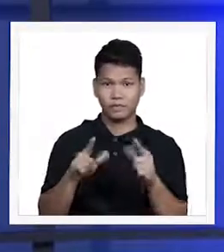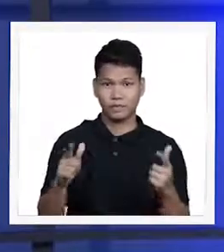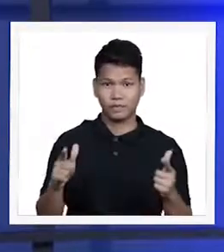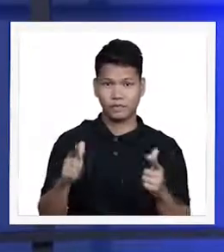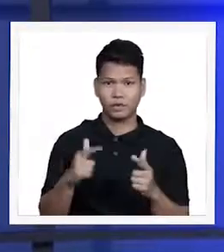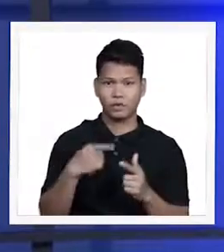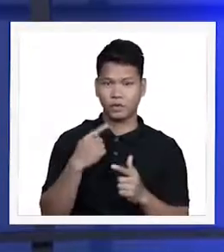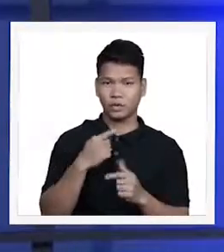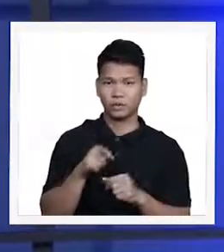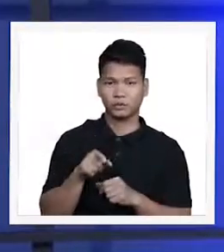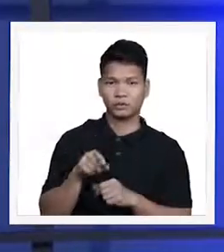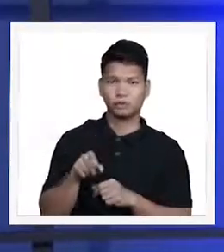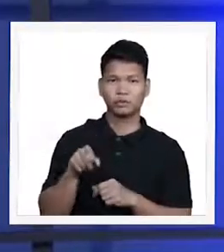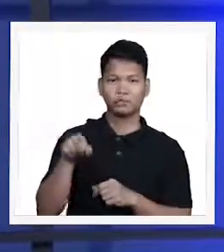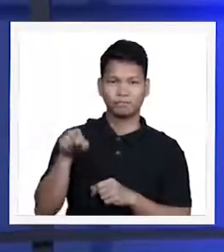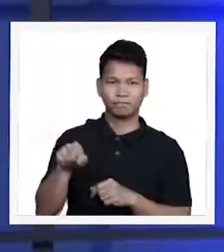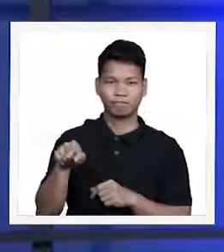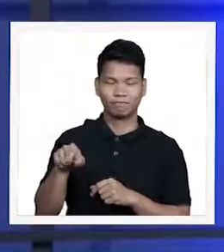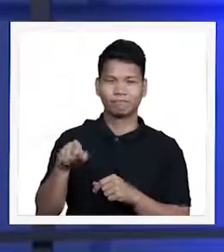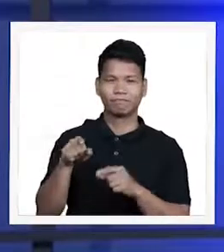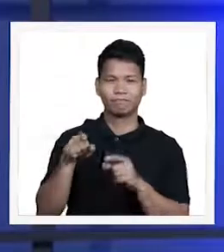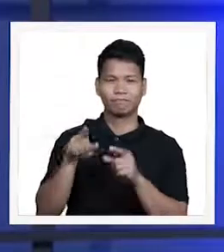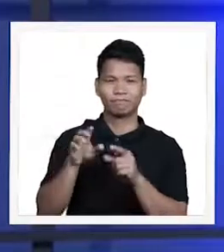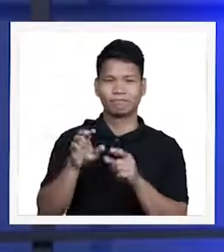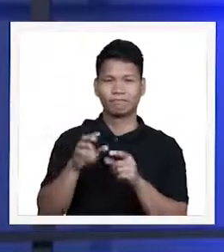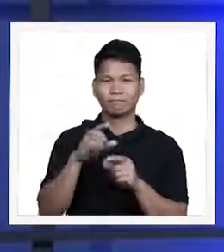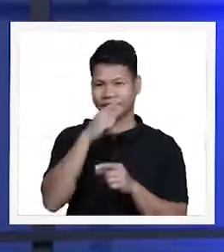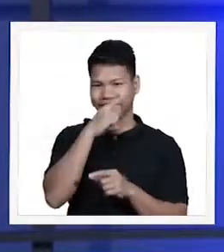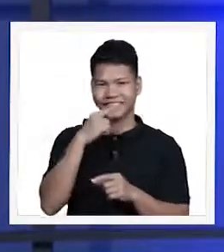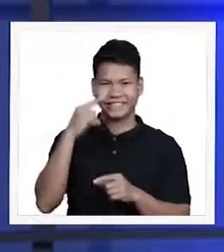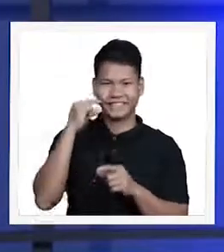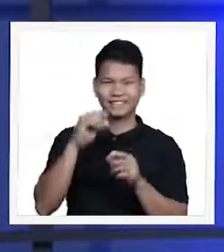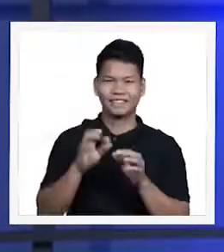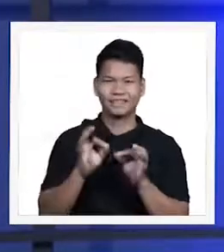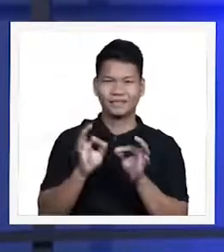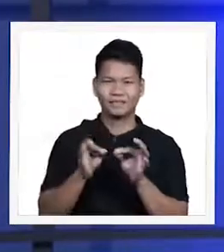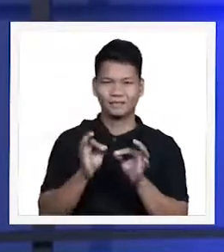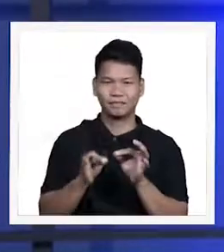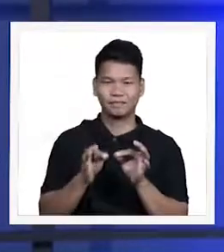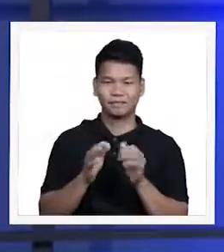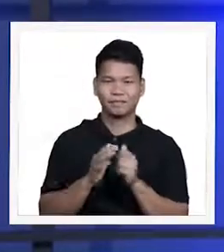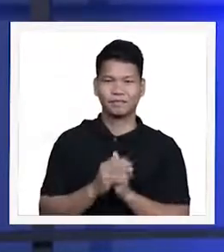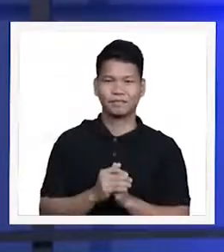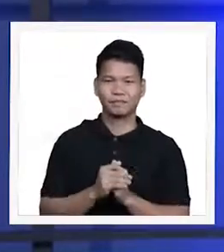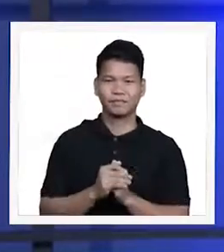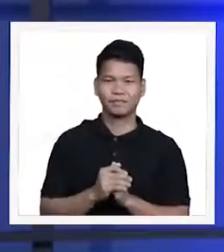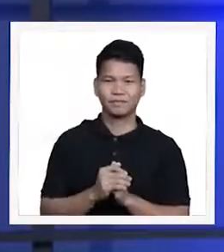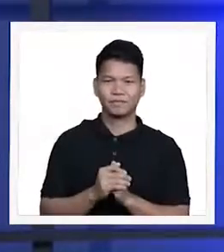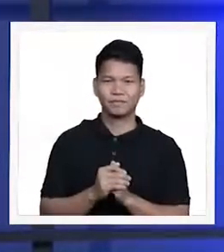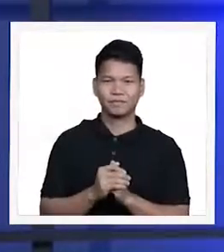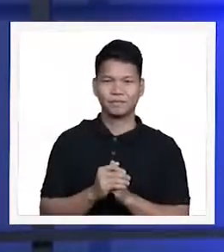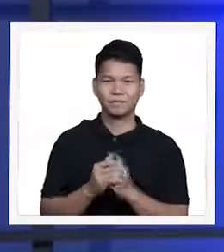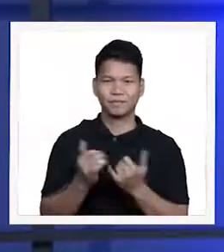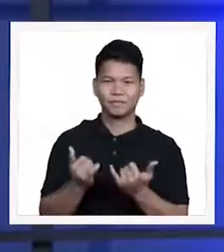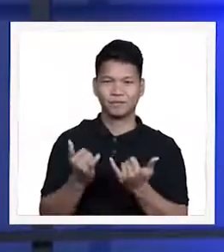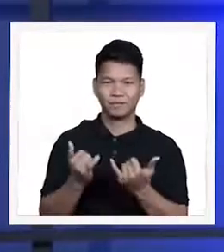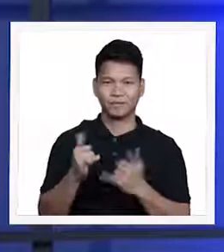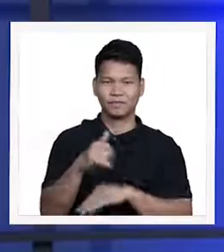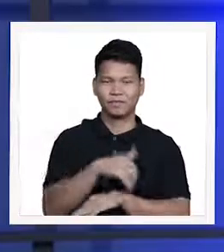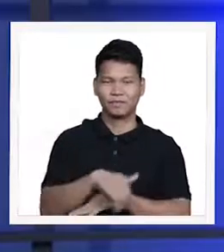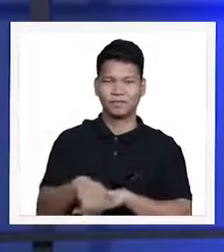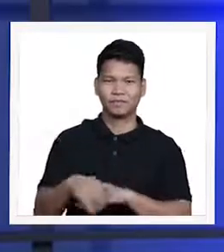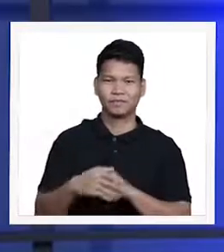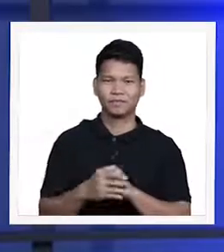is no other than Brother Paul Mark Caberte. So siya po ang ating translator ngayong